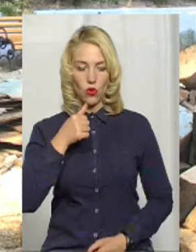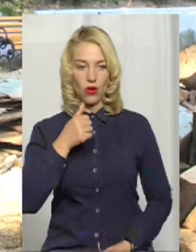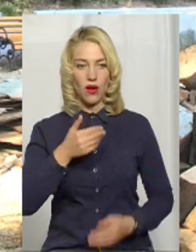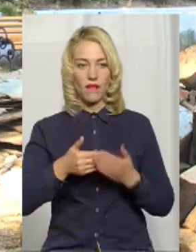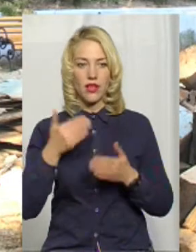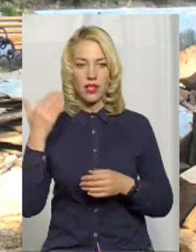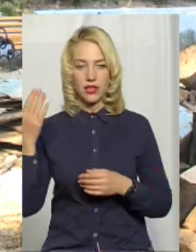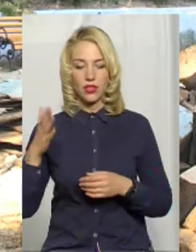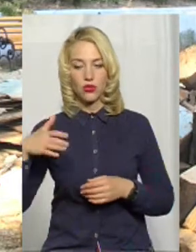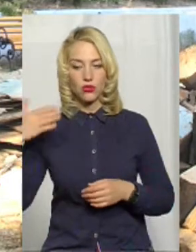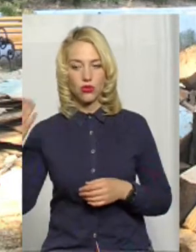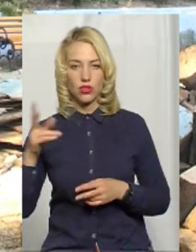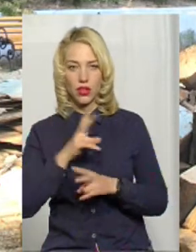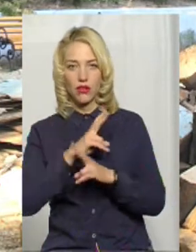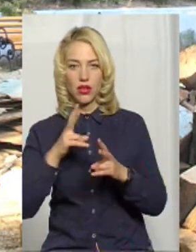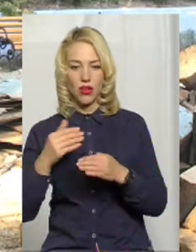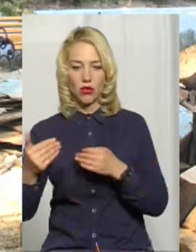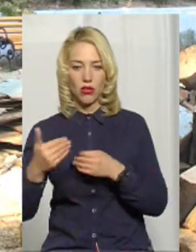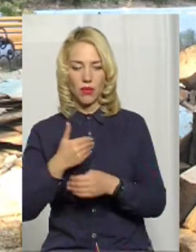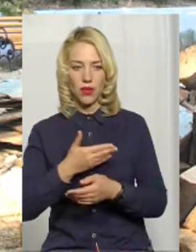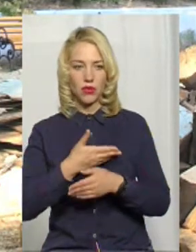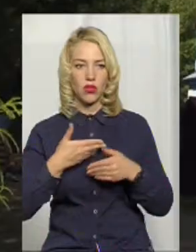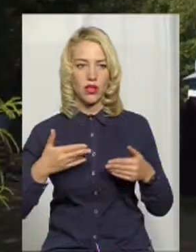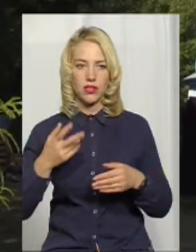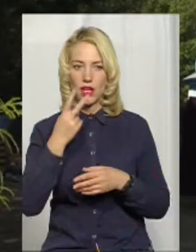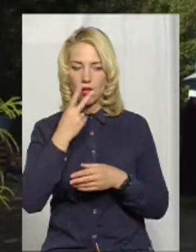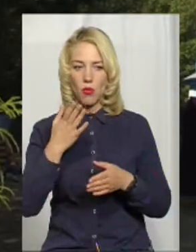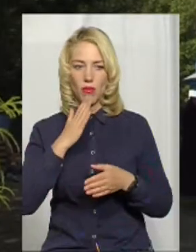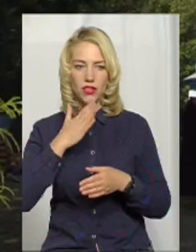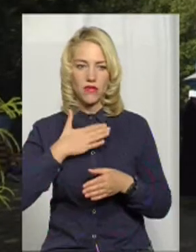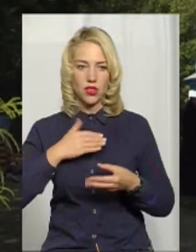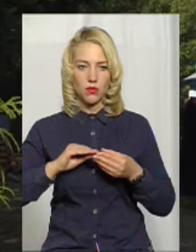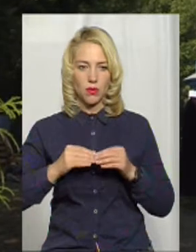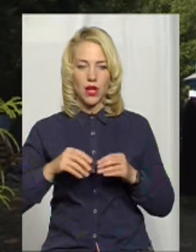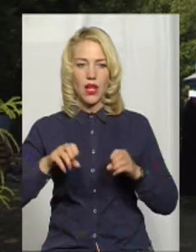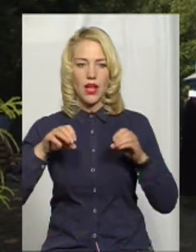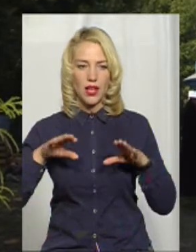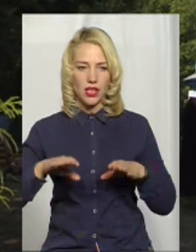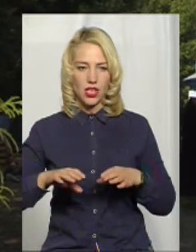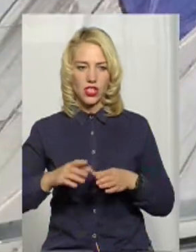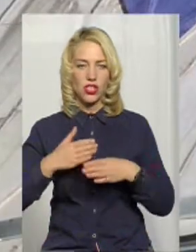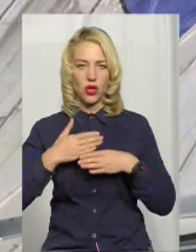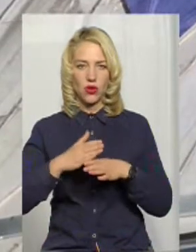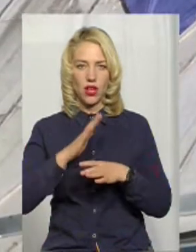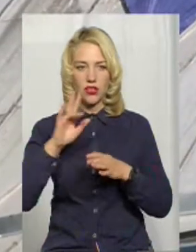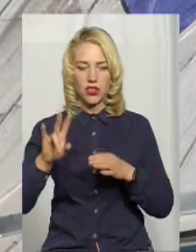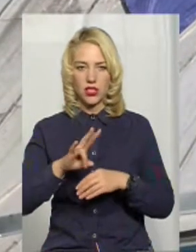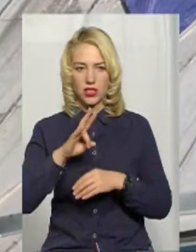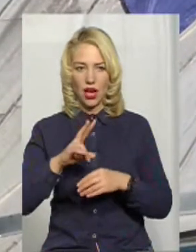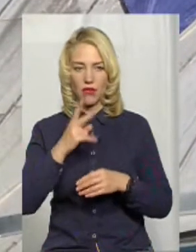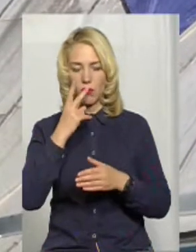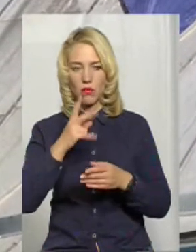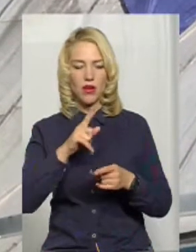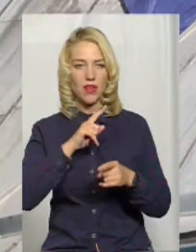їхньої сторони ніхто не приїхав до нас і не побачив нашу проблему. Рішення проблеми руйнації церкви селяни вбачили у негайному ремонті, тож